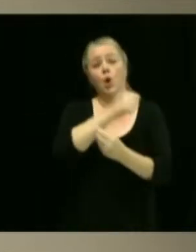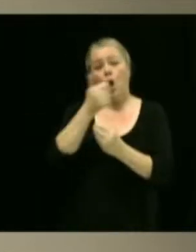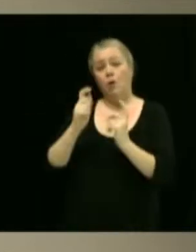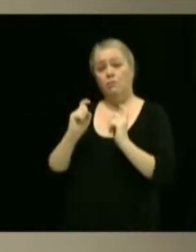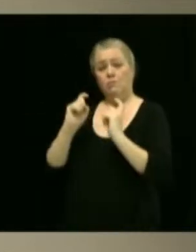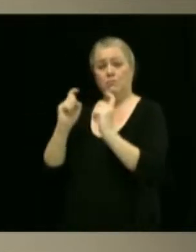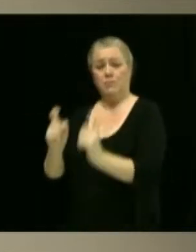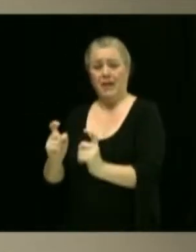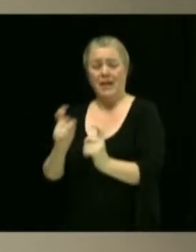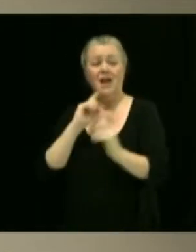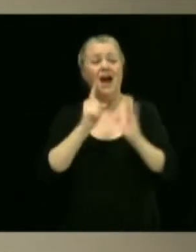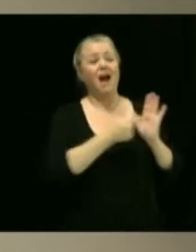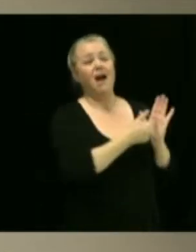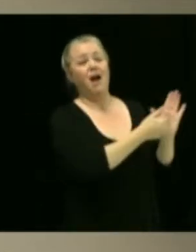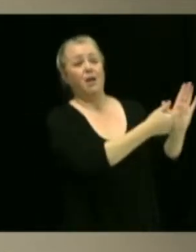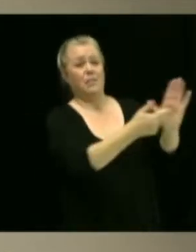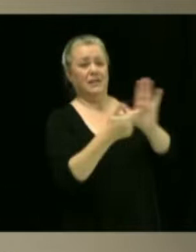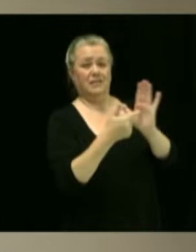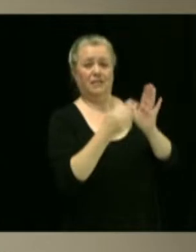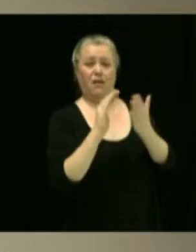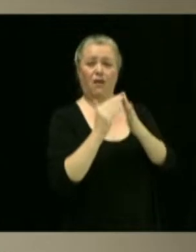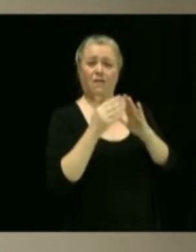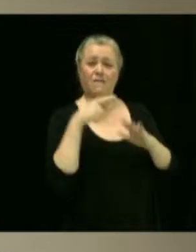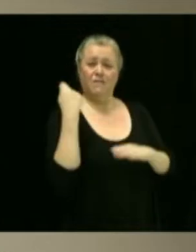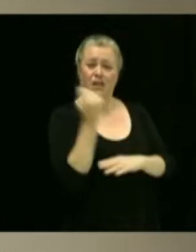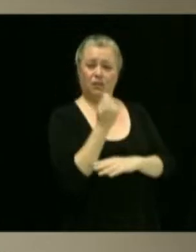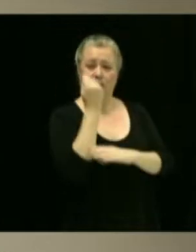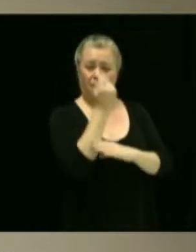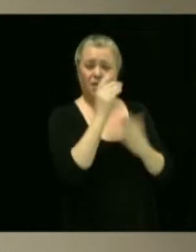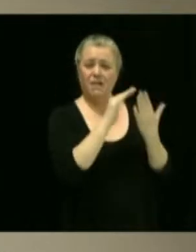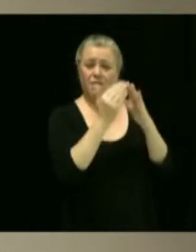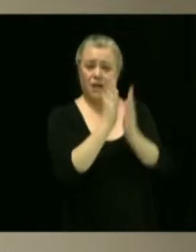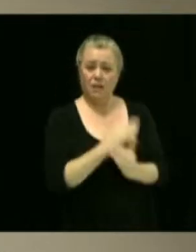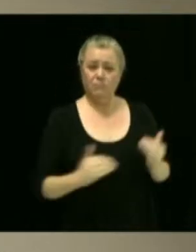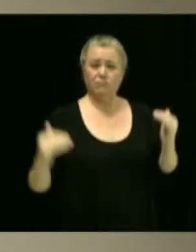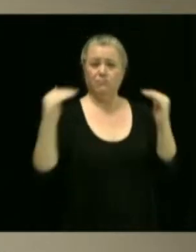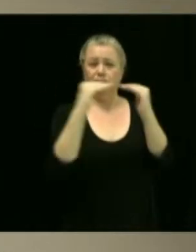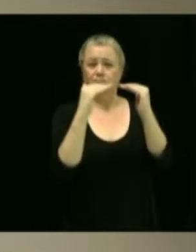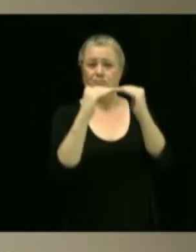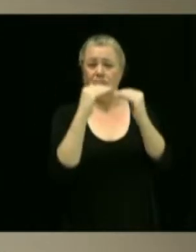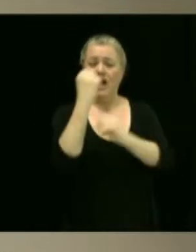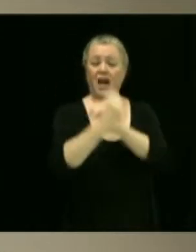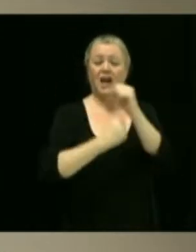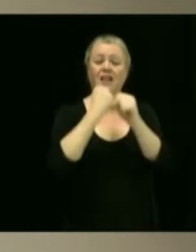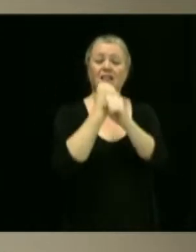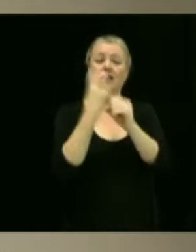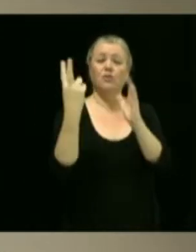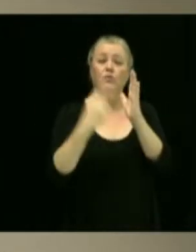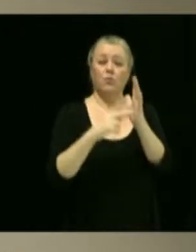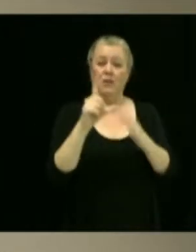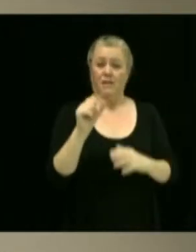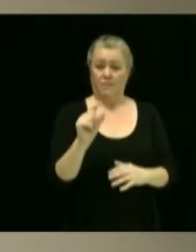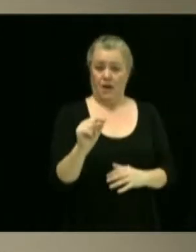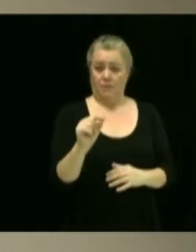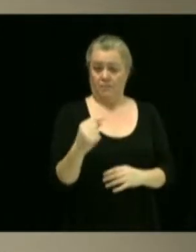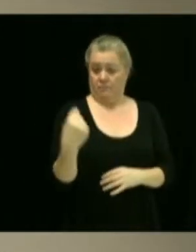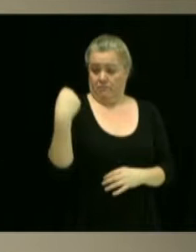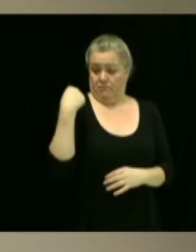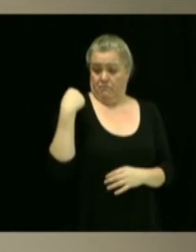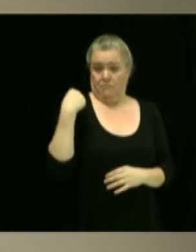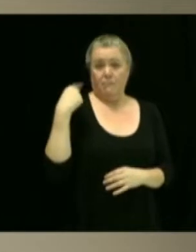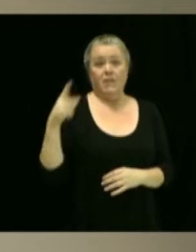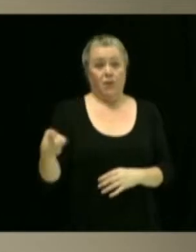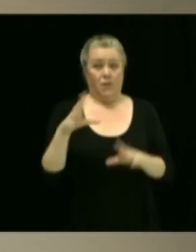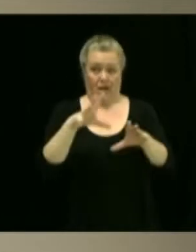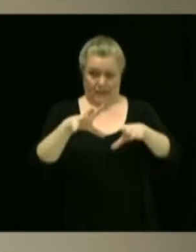Victorieville-Ville inclusive en décembre 2020. Plus récemment, il a eu la grande générosité de partager son savoir